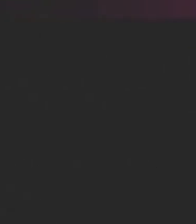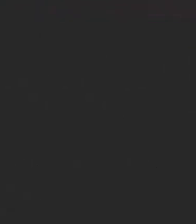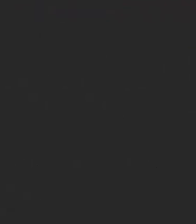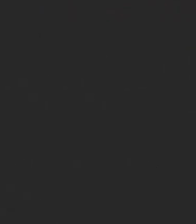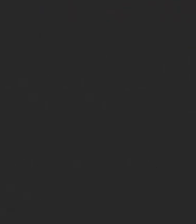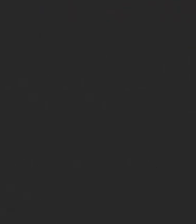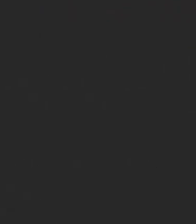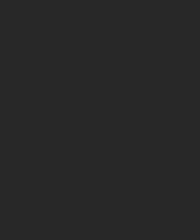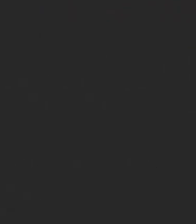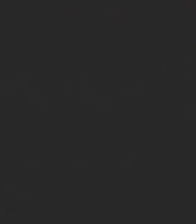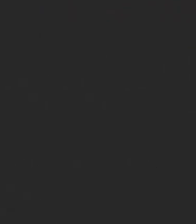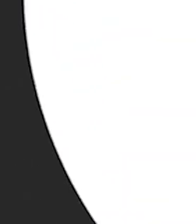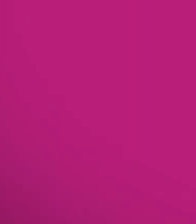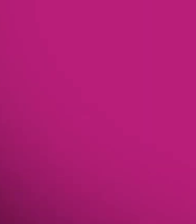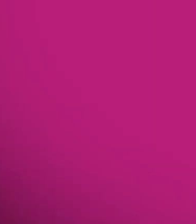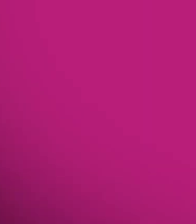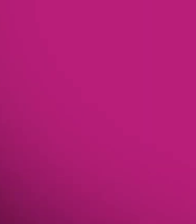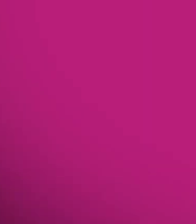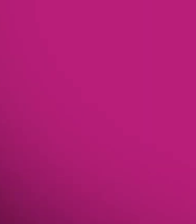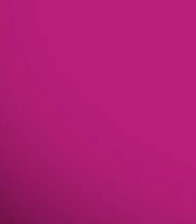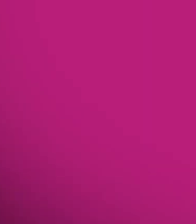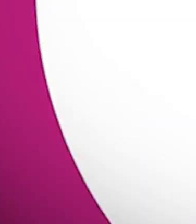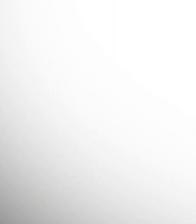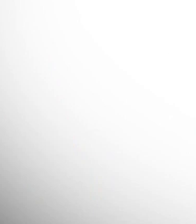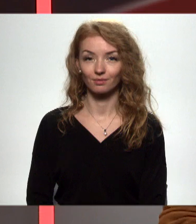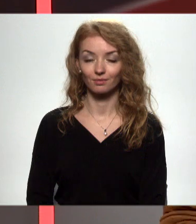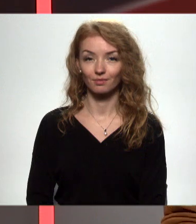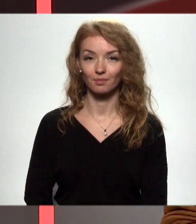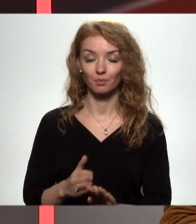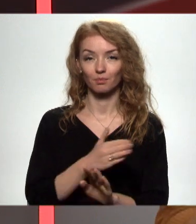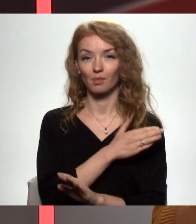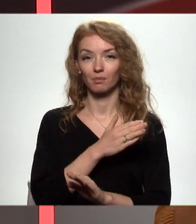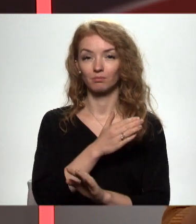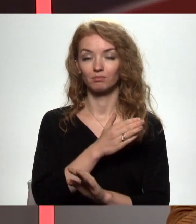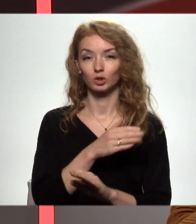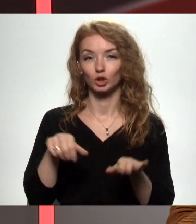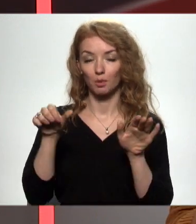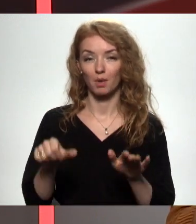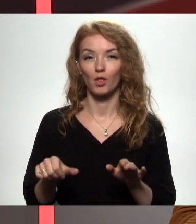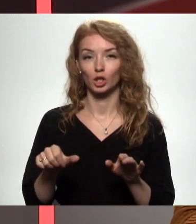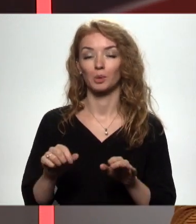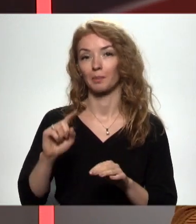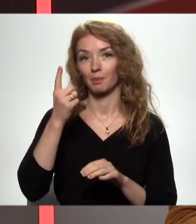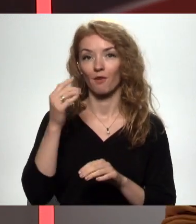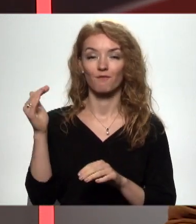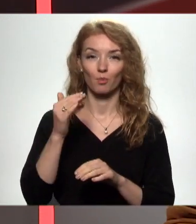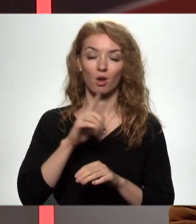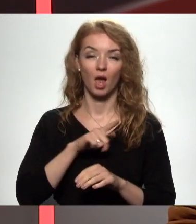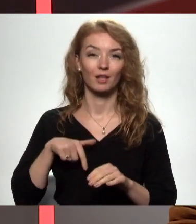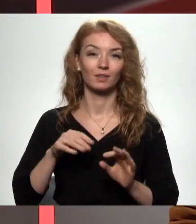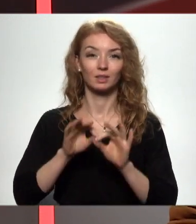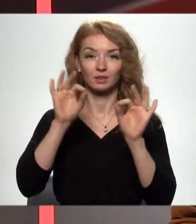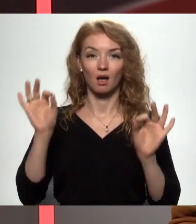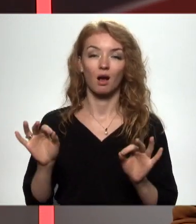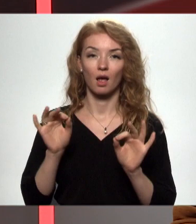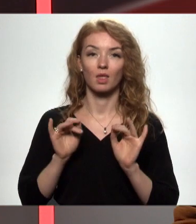Re, visi ēters ir te! Pirms vairāk kā pusgada 1. februārī Latvijā uzsāka